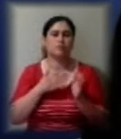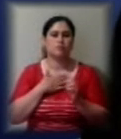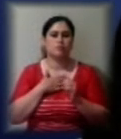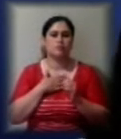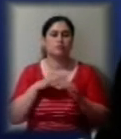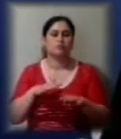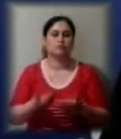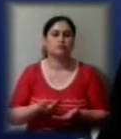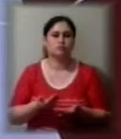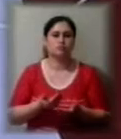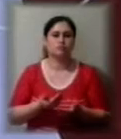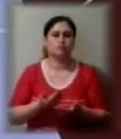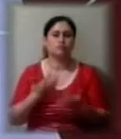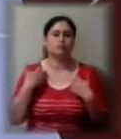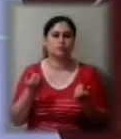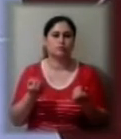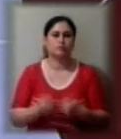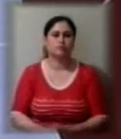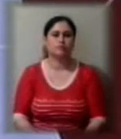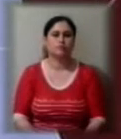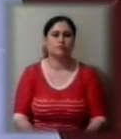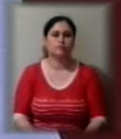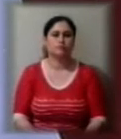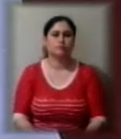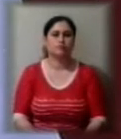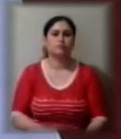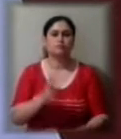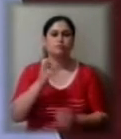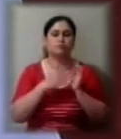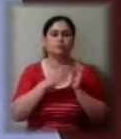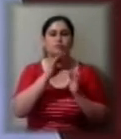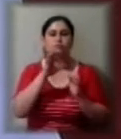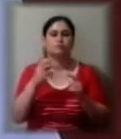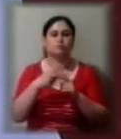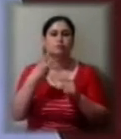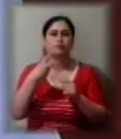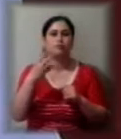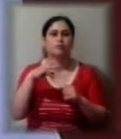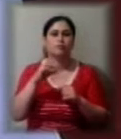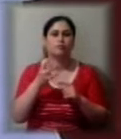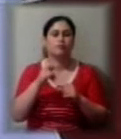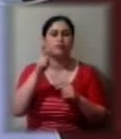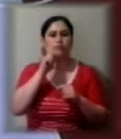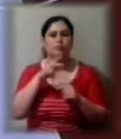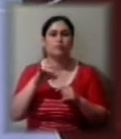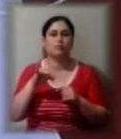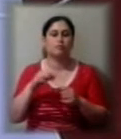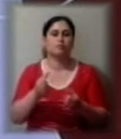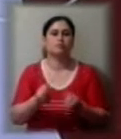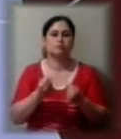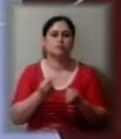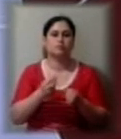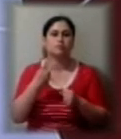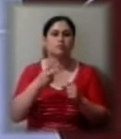одужали». На 9-ту годину 22 травня в Україні лабораторно підтвердили 20 тисяч